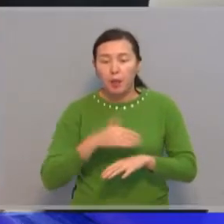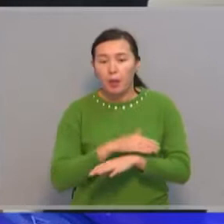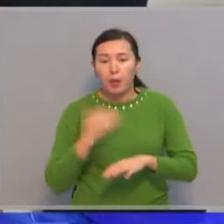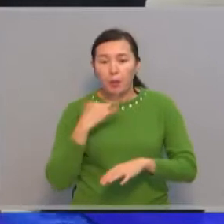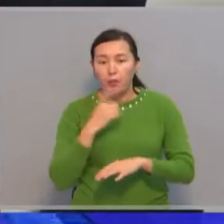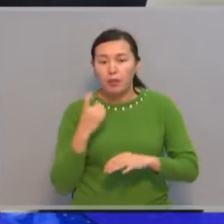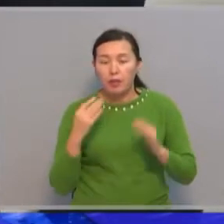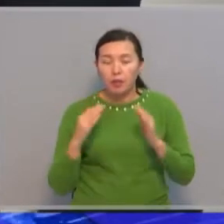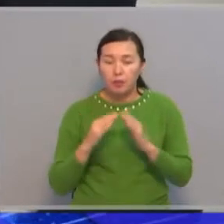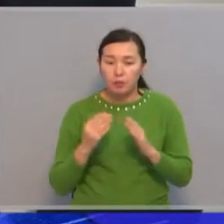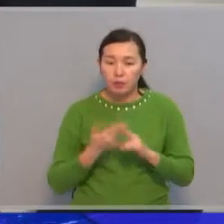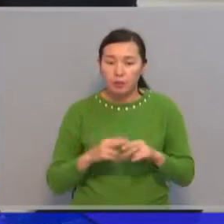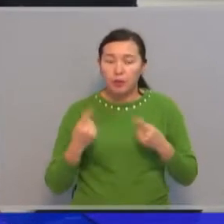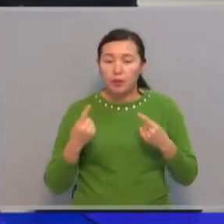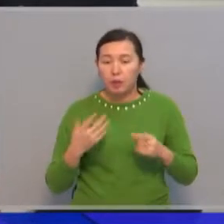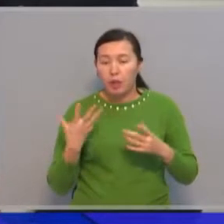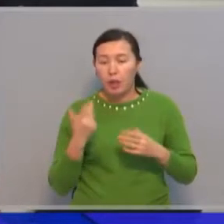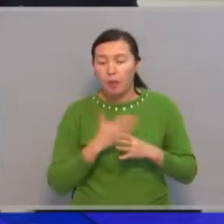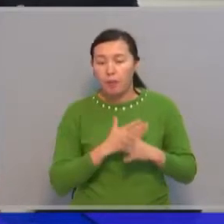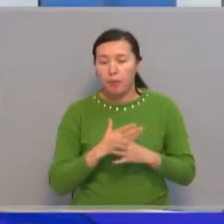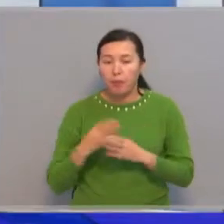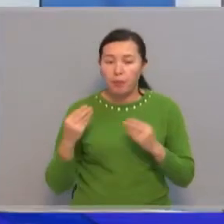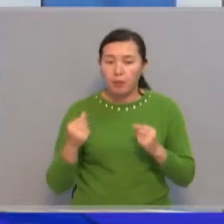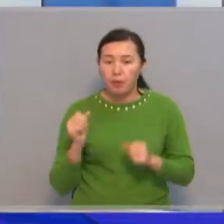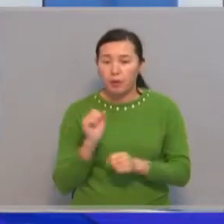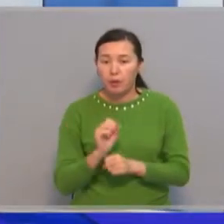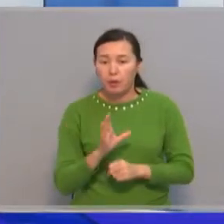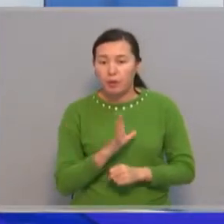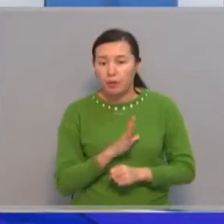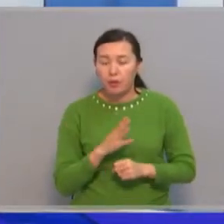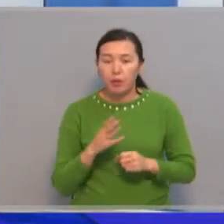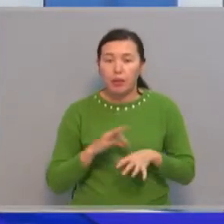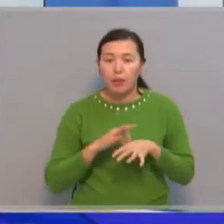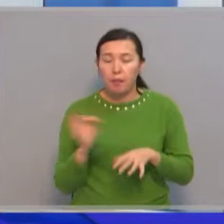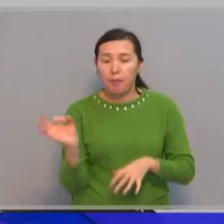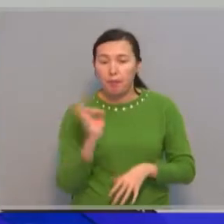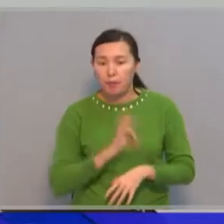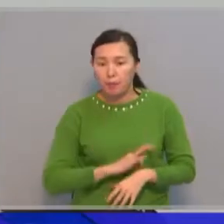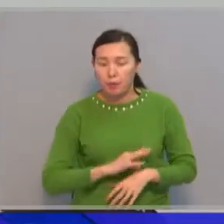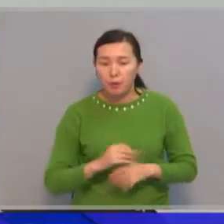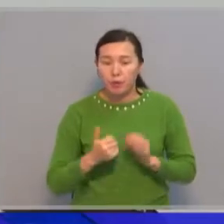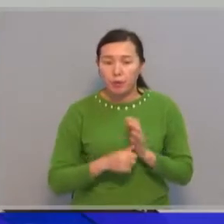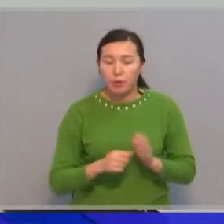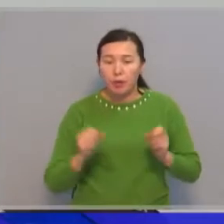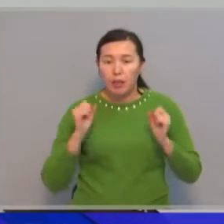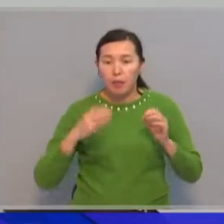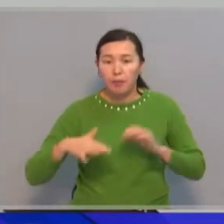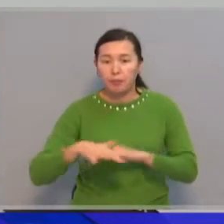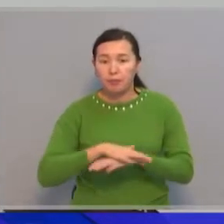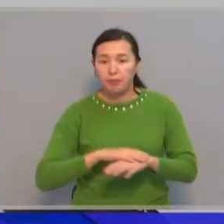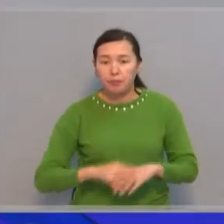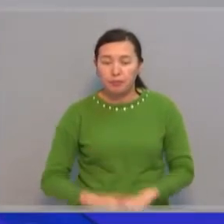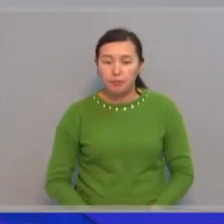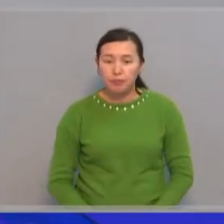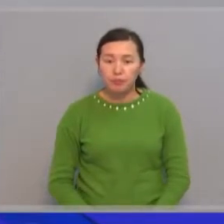многоэтажных домов. Кроме того, за счет спонсорских средств установлены и введены в эксплуатацию 6 спортивных площадок.